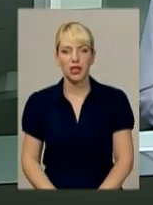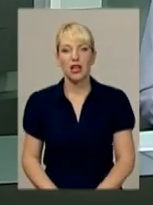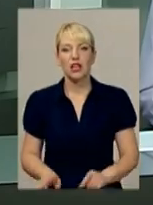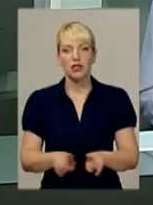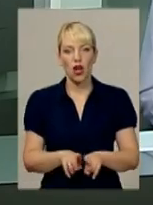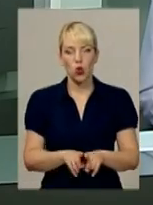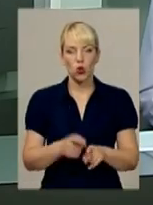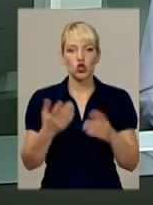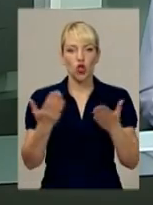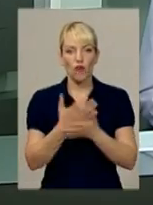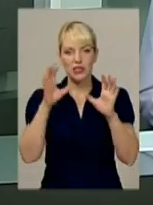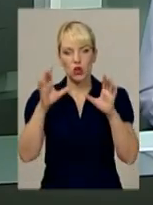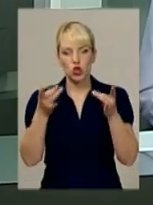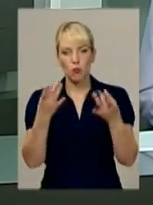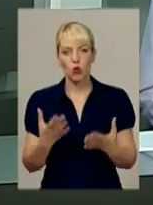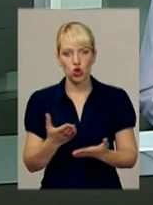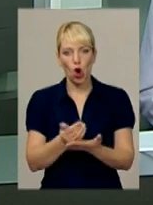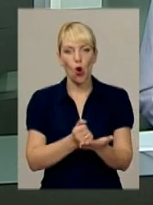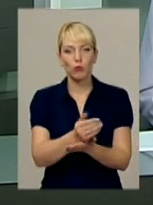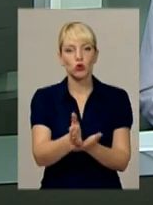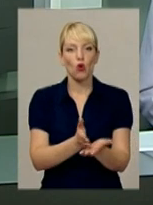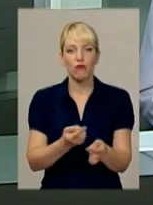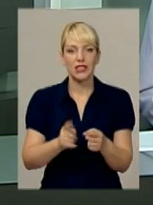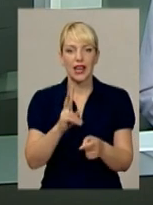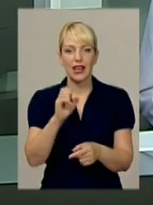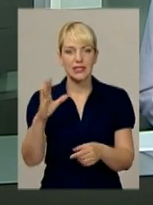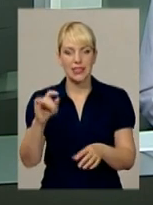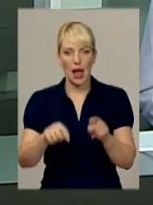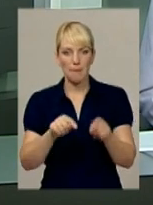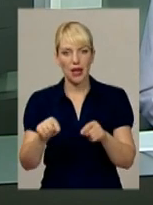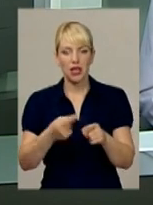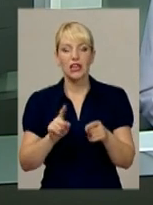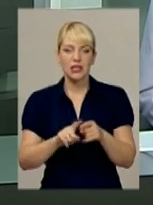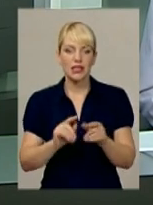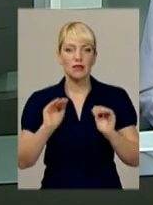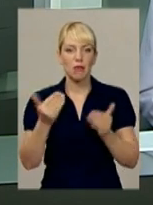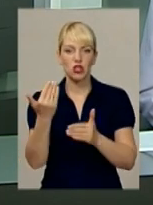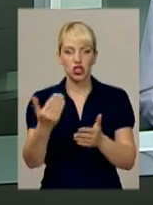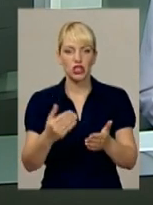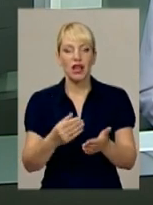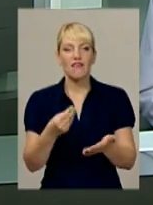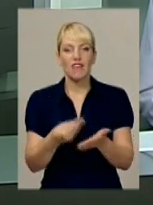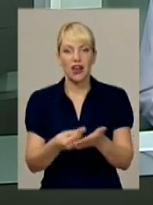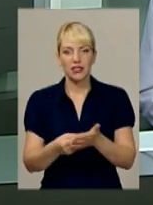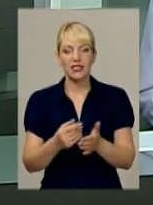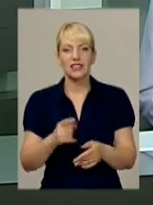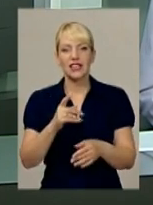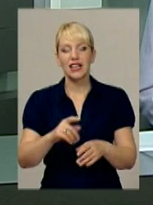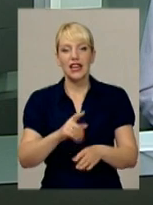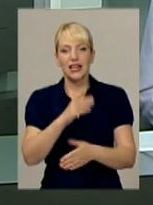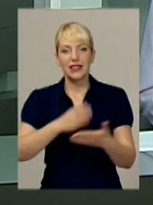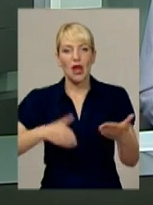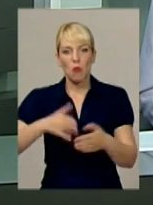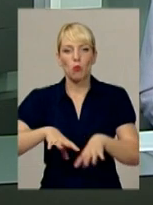Також новий закон спрощує обслуговування касових апаратів. Це дозволить зменшити їхню вартість, демонополізувати сервісні центри